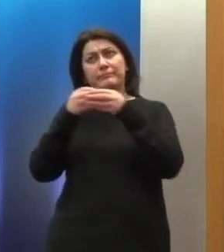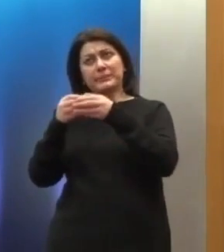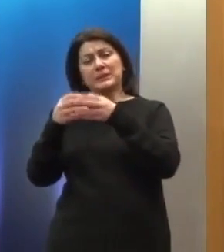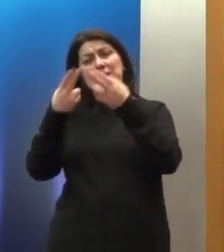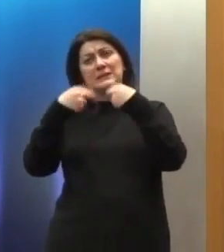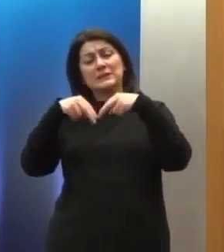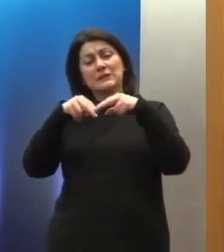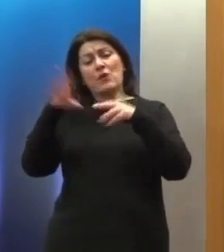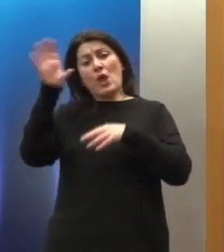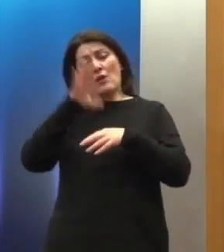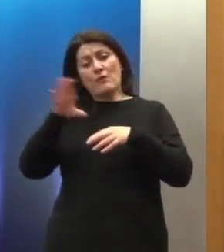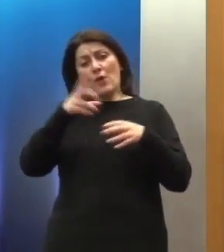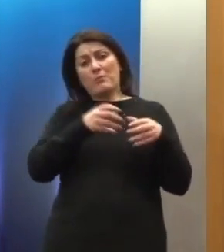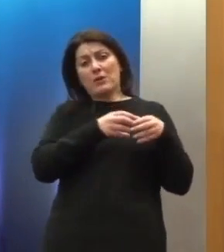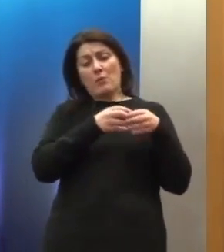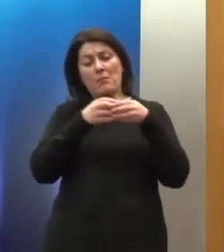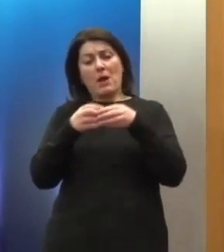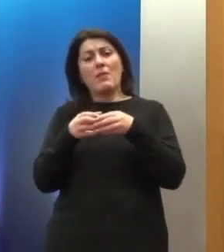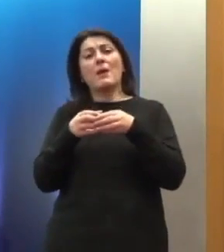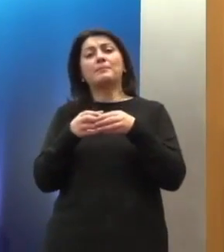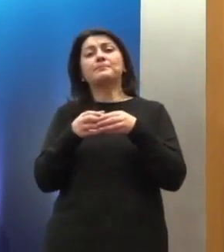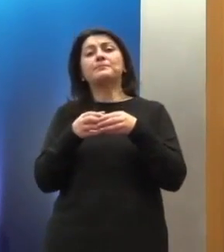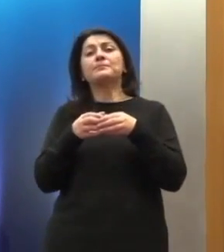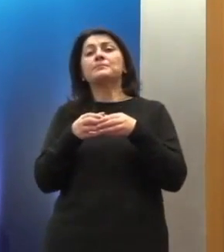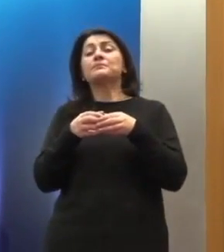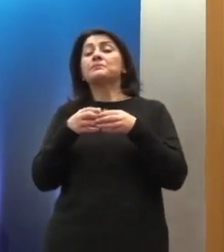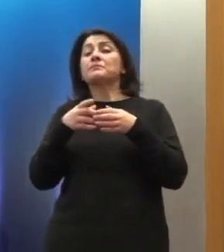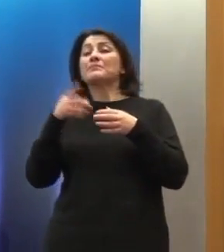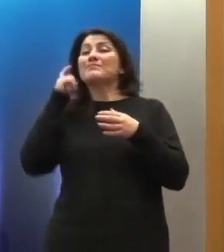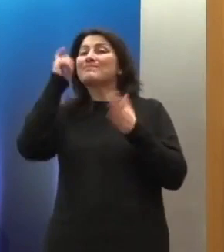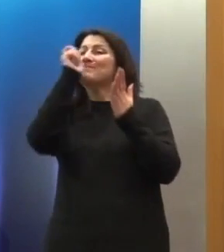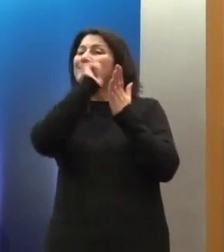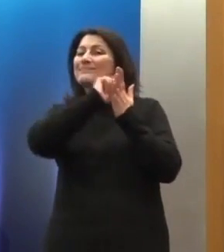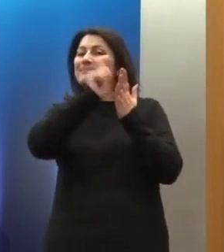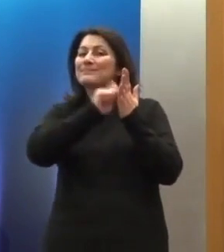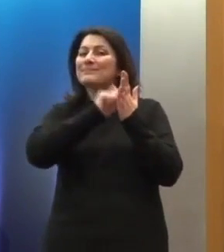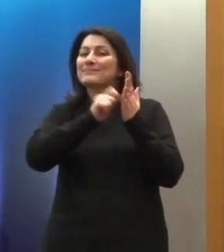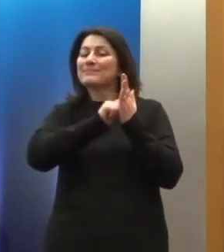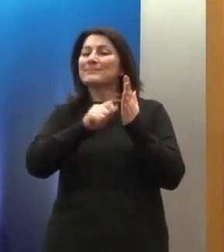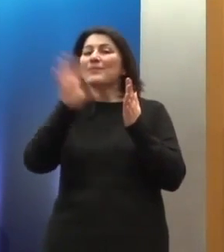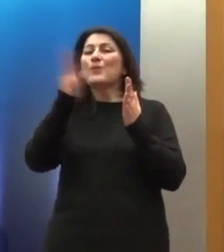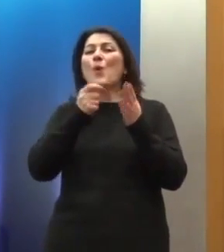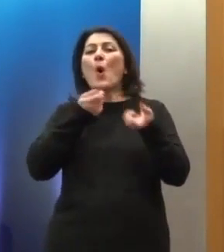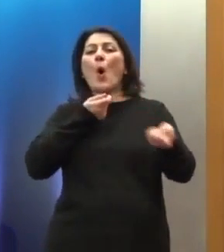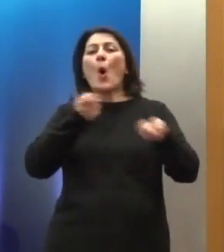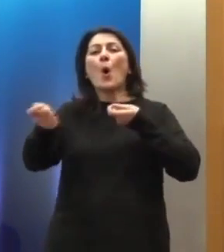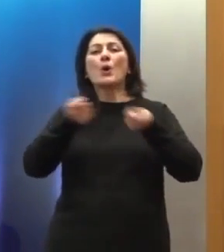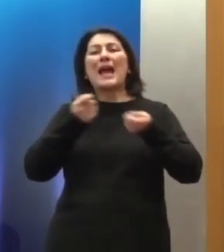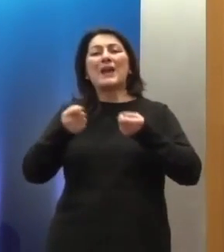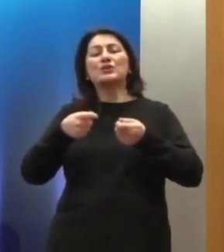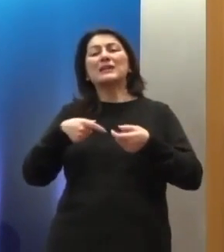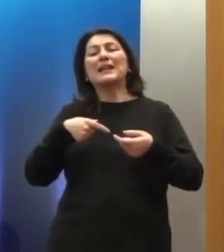μια έκθεση που αφορούσε την οργάνωση των διοικητικών